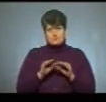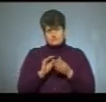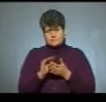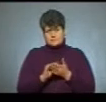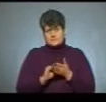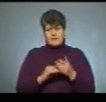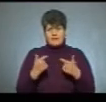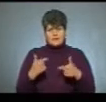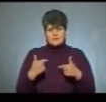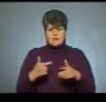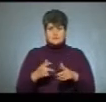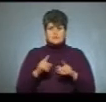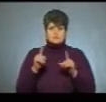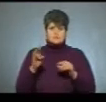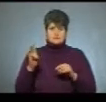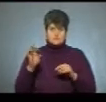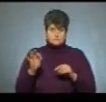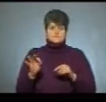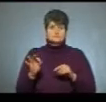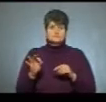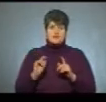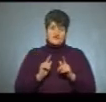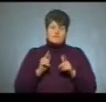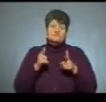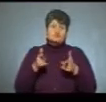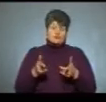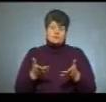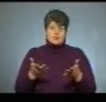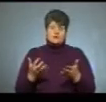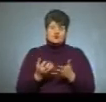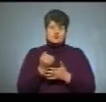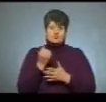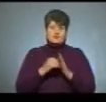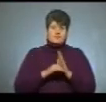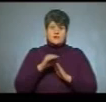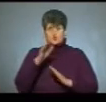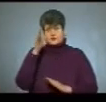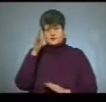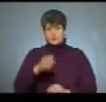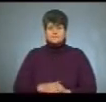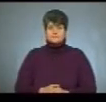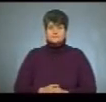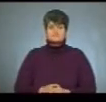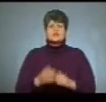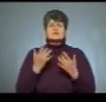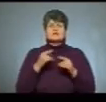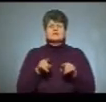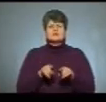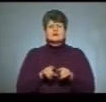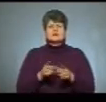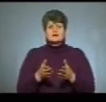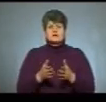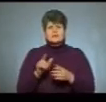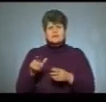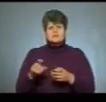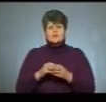екзамени і, напевно, і вступити, і здобути вищу освітку. От скільки таких осіб з проблемами